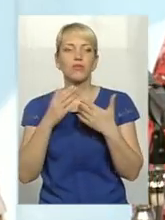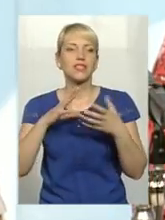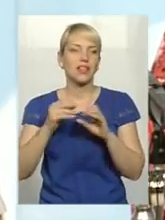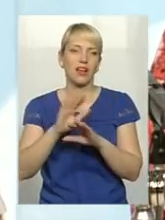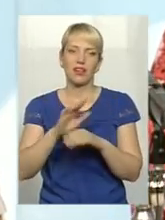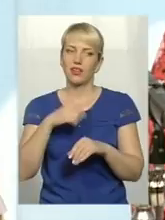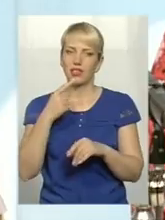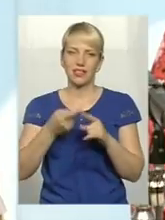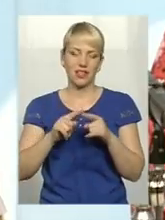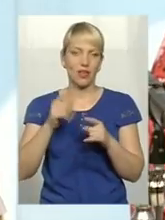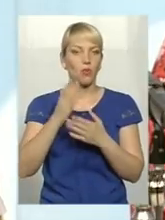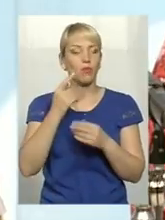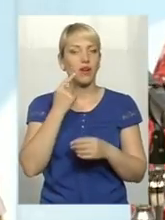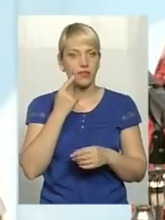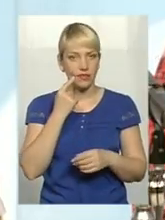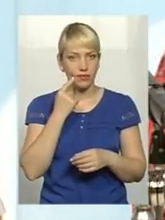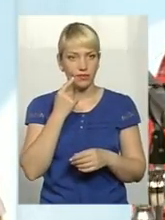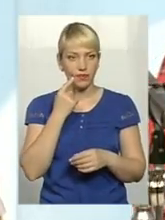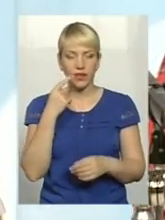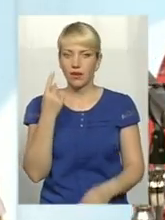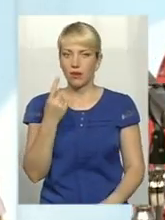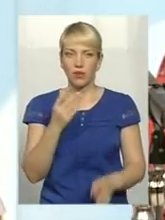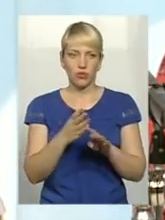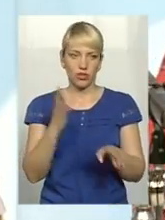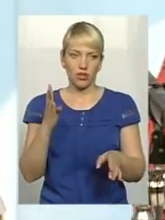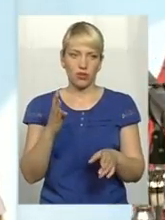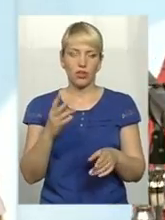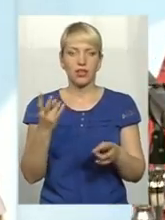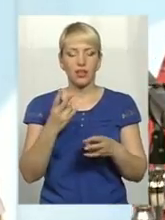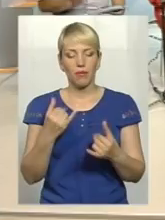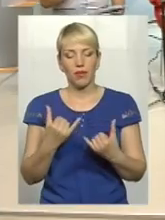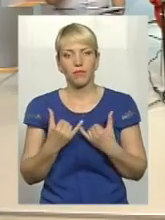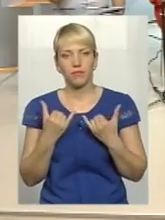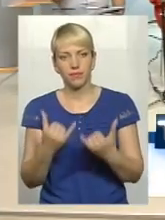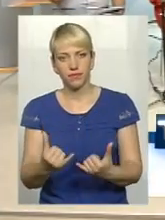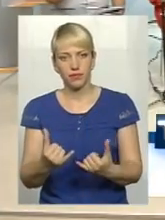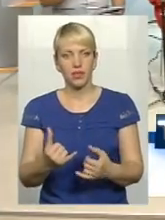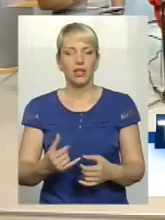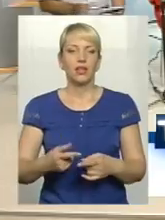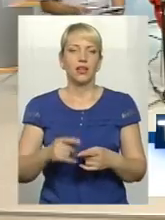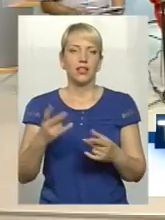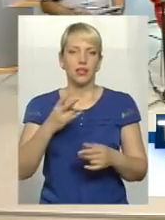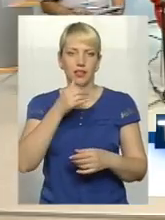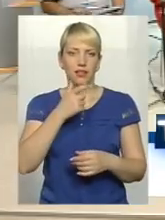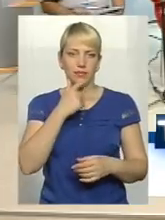вживати. Це є образливим в першу чергу проявляти терпимість і проявляти повагу.